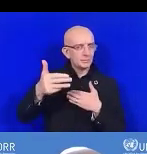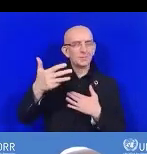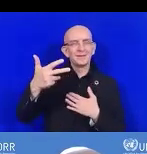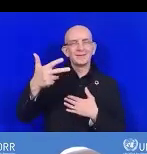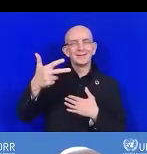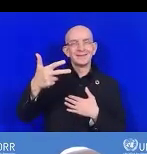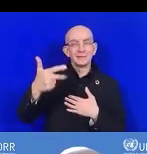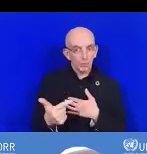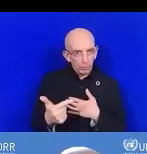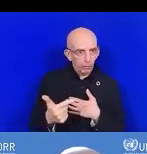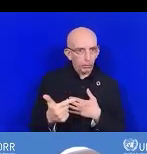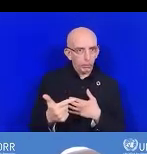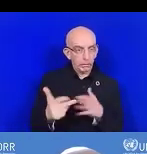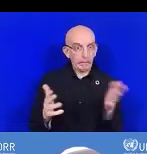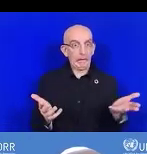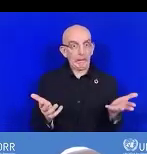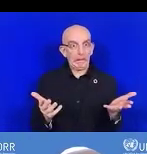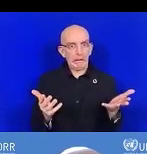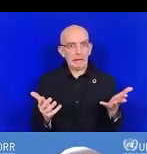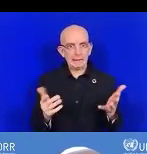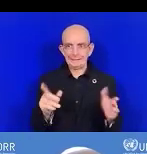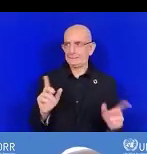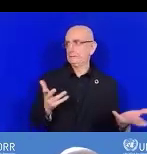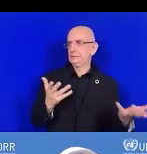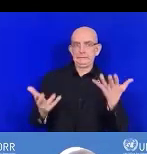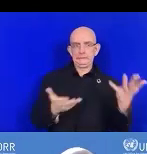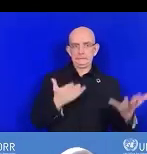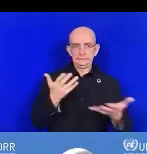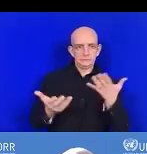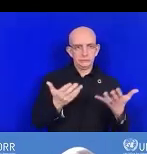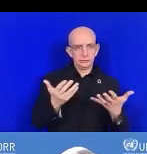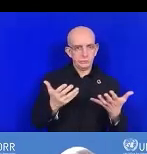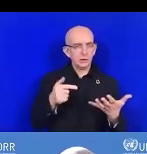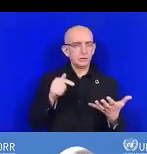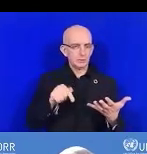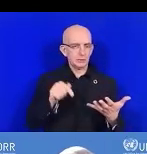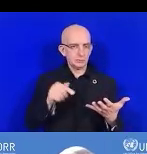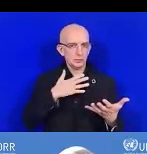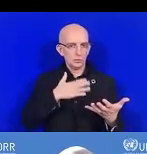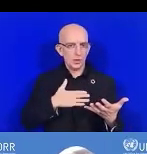Même si la situation change, vous devez vous